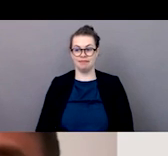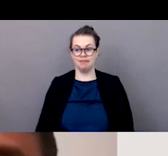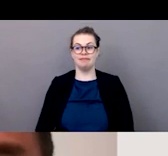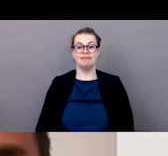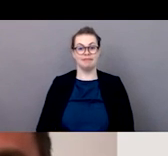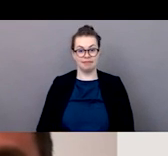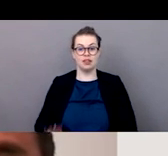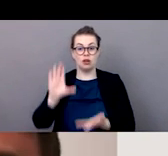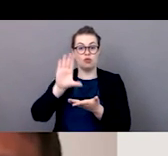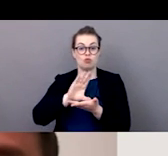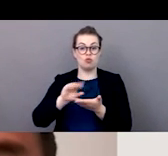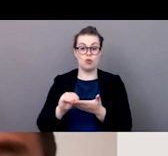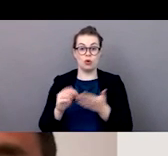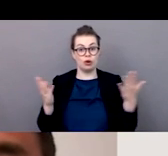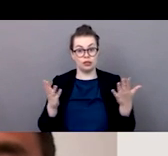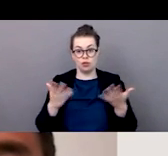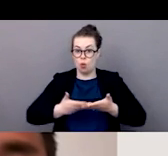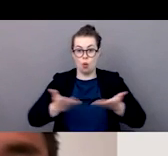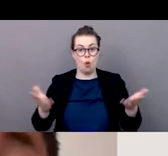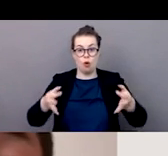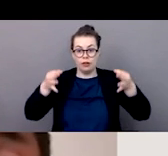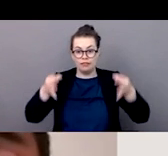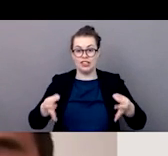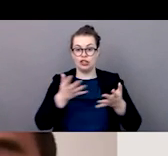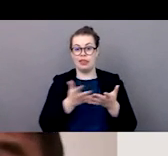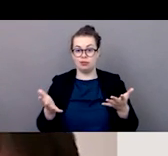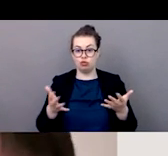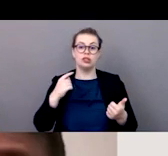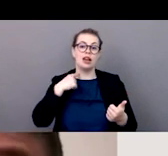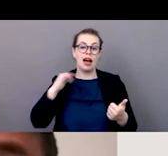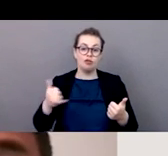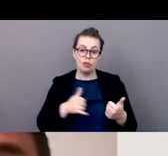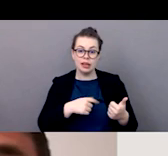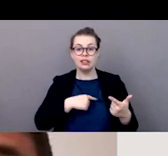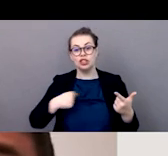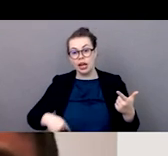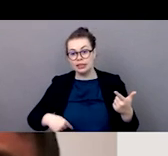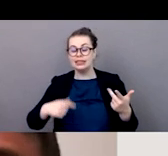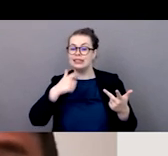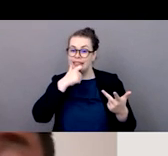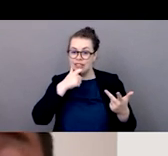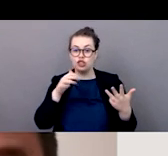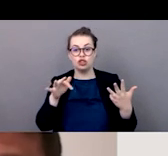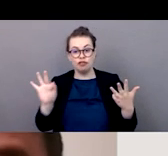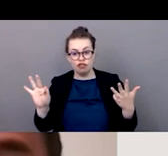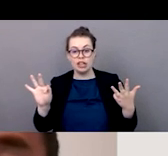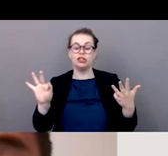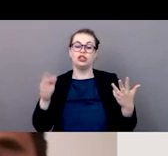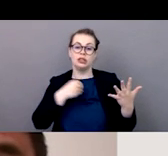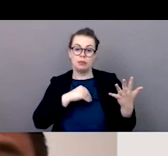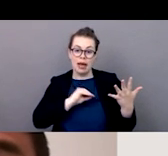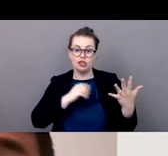je voudrais dire que le rapport est disponible maintenant dans toutes les langues officielles en arabe en chinois en français aussi bien qu